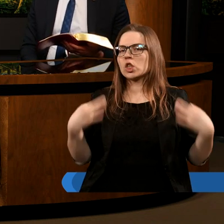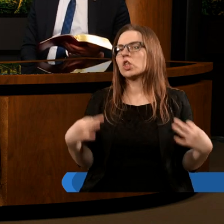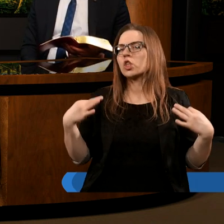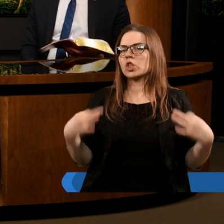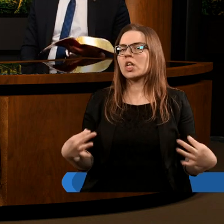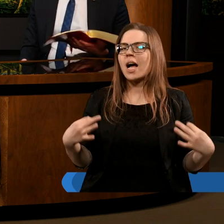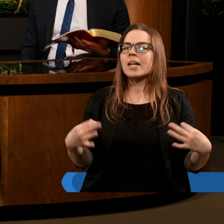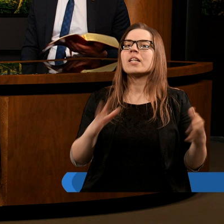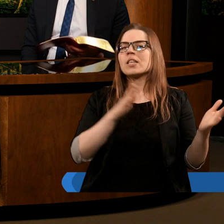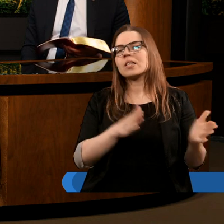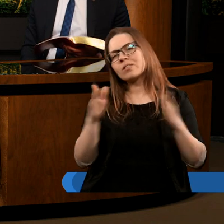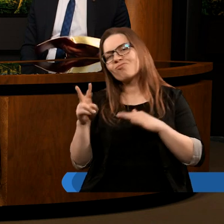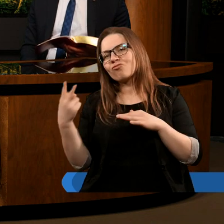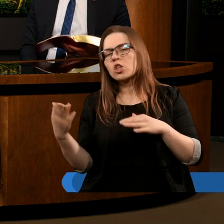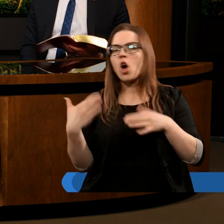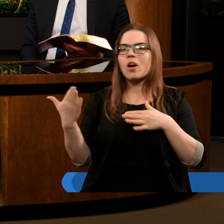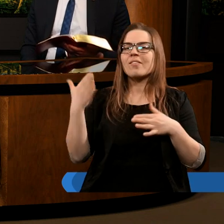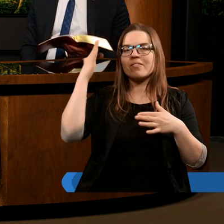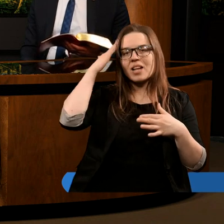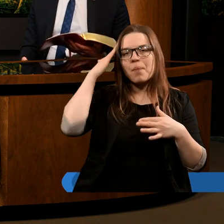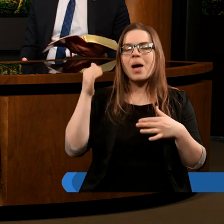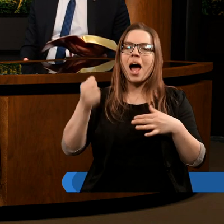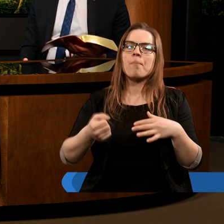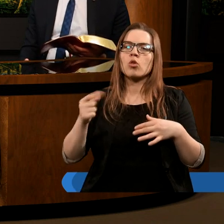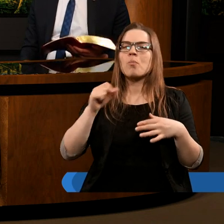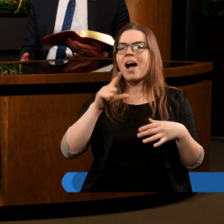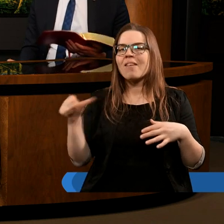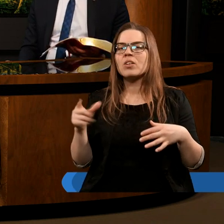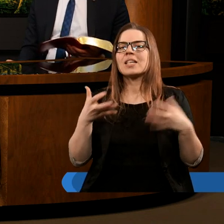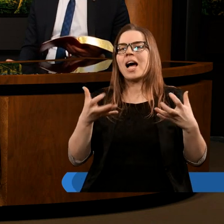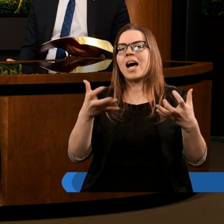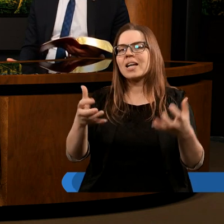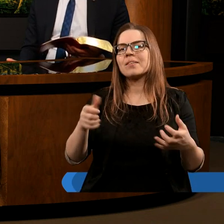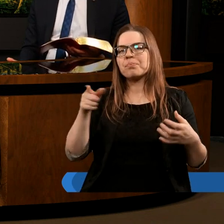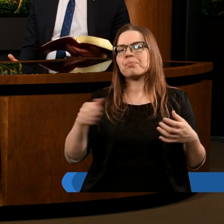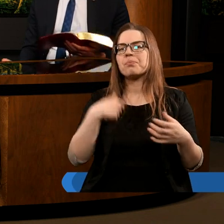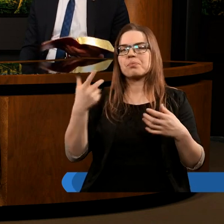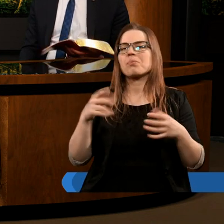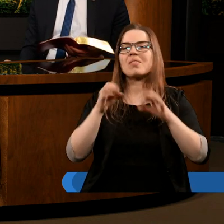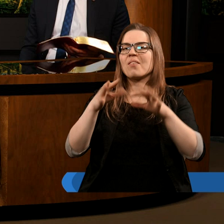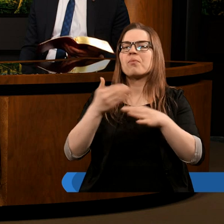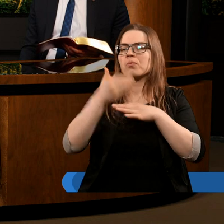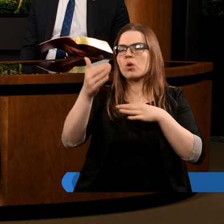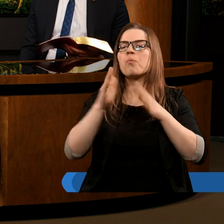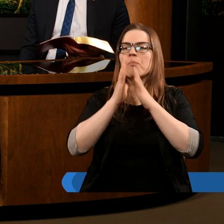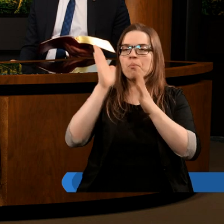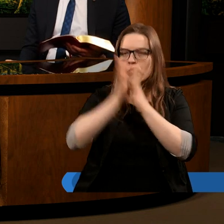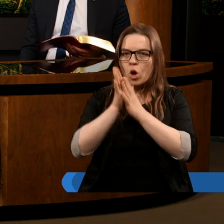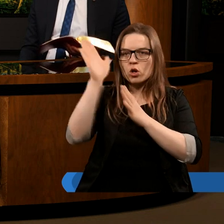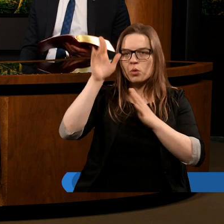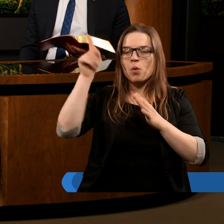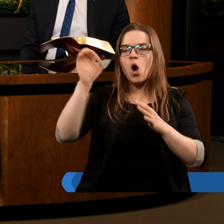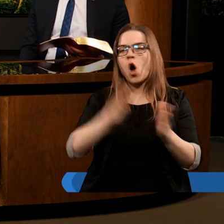z drugiej strony też wiemy, że apostoł Paweł na przykład zachęca o to, żeby ubiegać się, prosić Boga